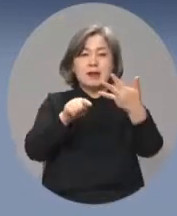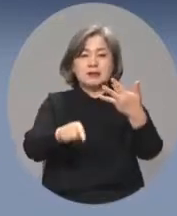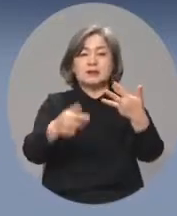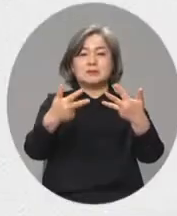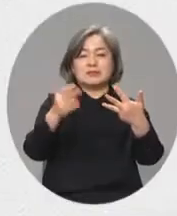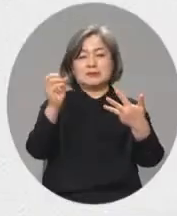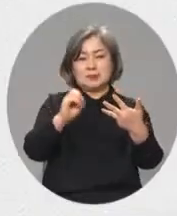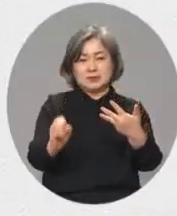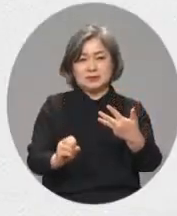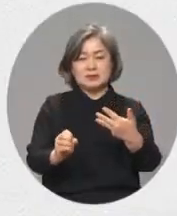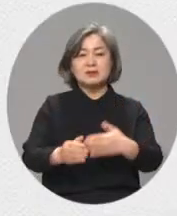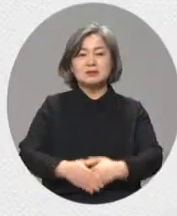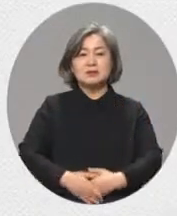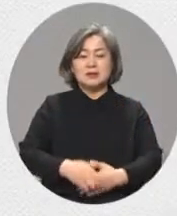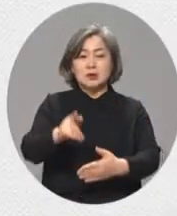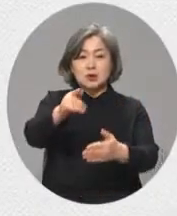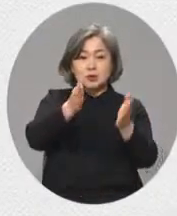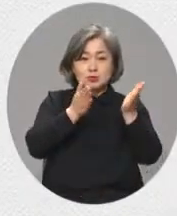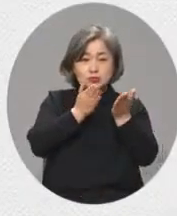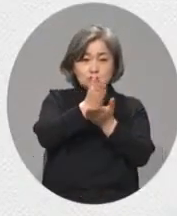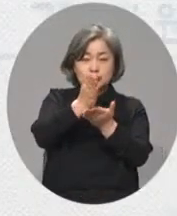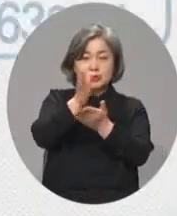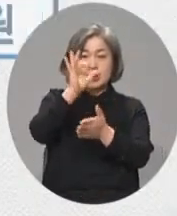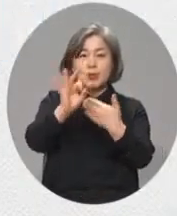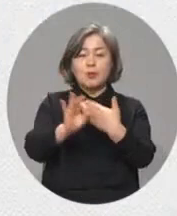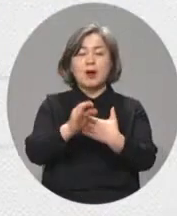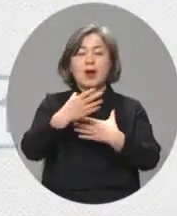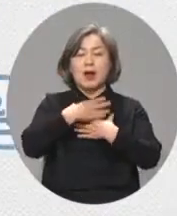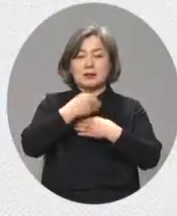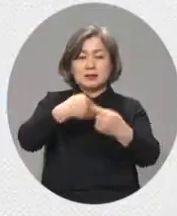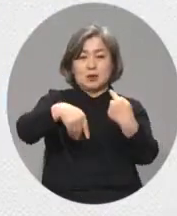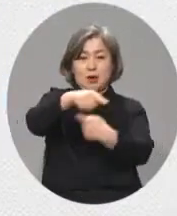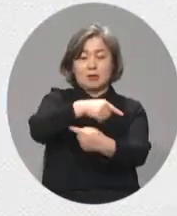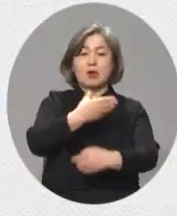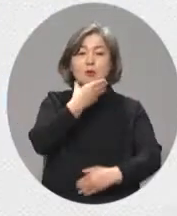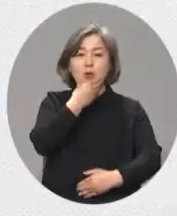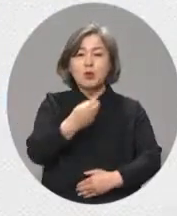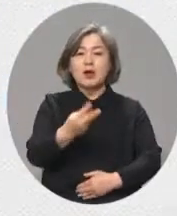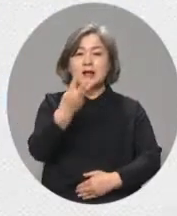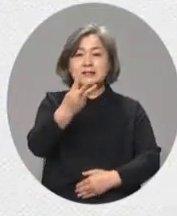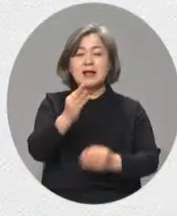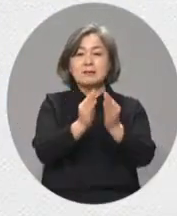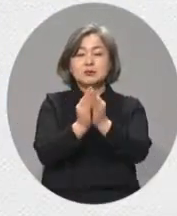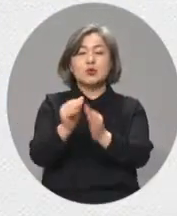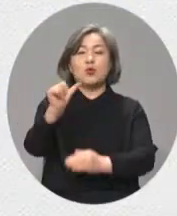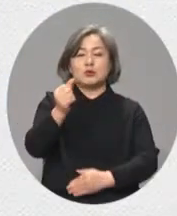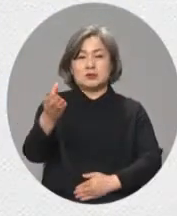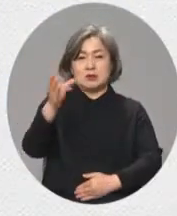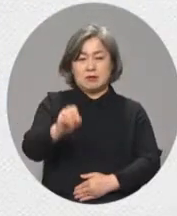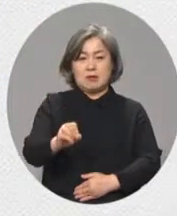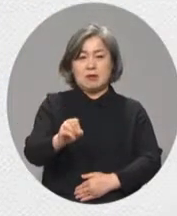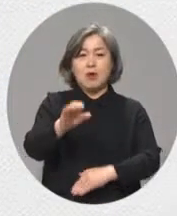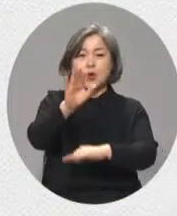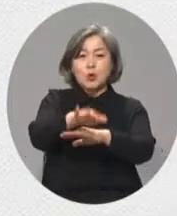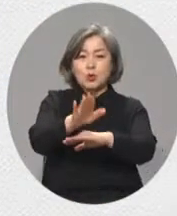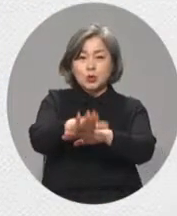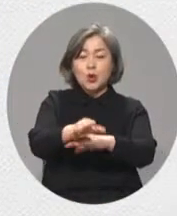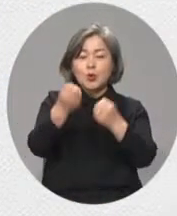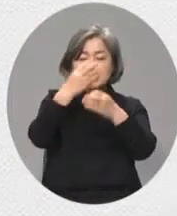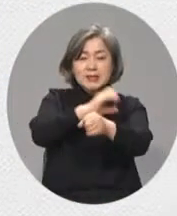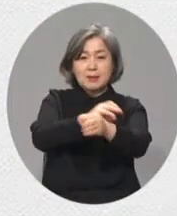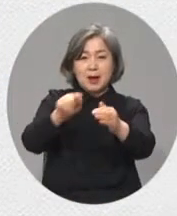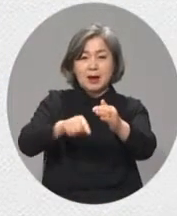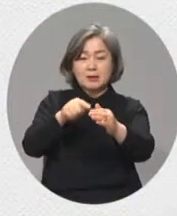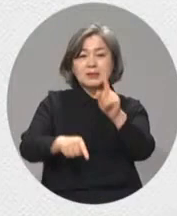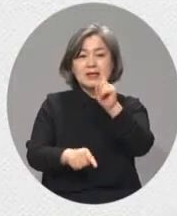%입니다. 분야별로는 안전환경복지에 3조 5천여억 원, 농생명과 새만금의